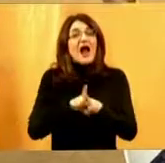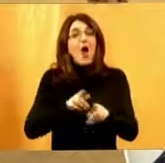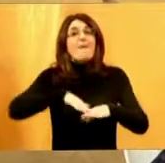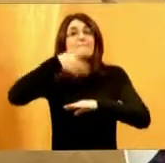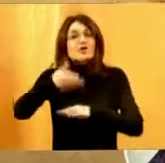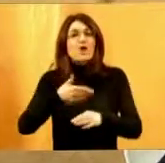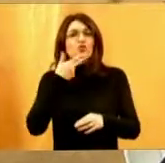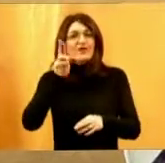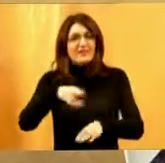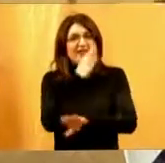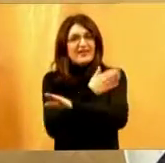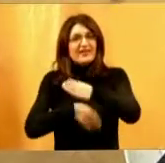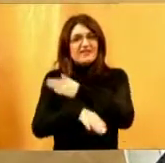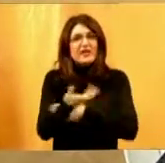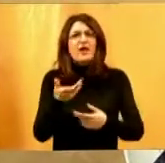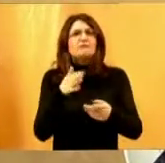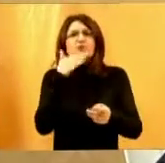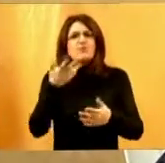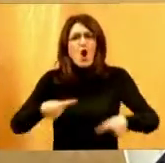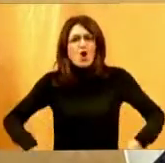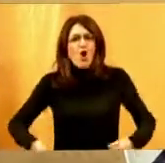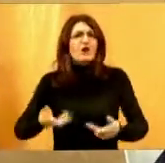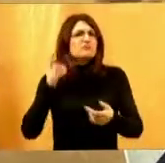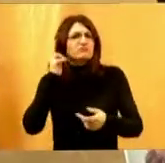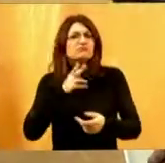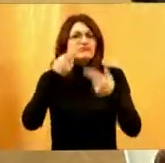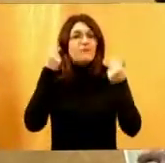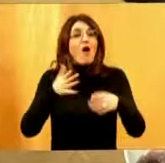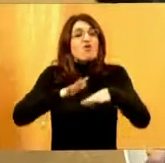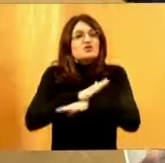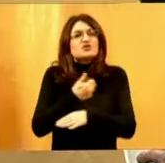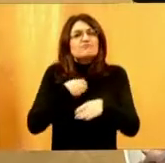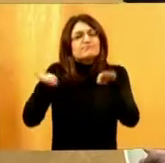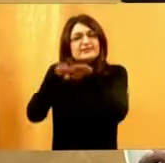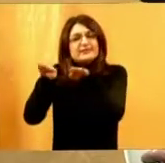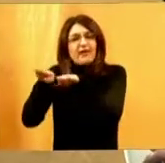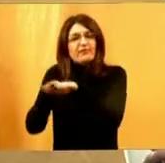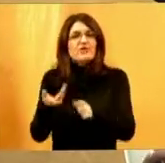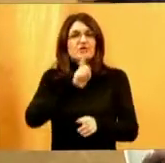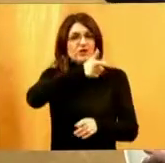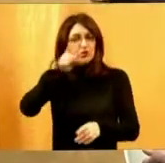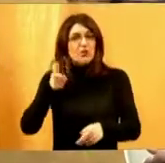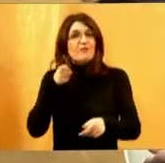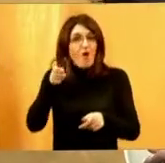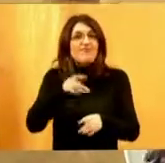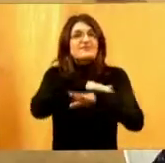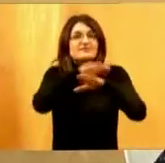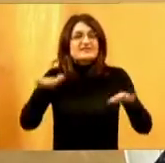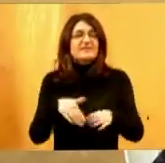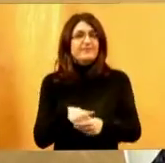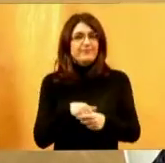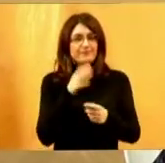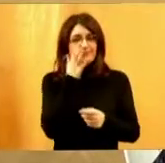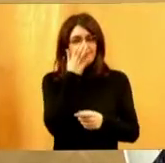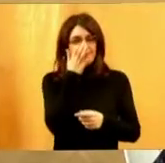osobe sa ograničenjem bio kole u kolicima, da se osjećate ljudi jednačen i ravnopravno sa svima drugima.